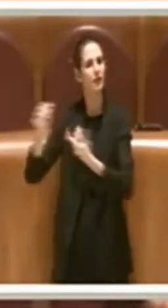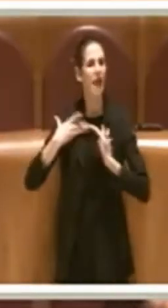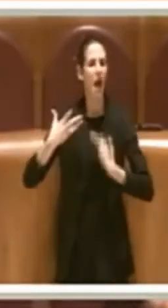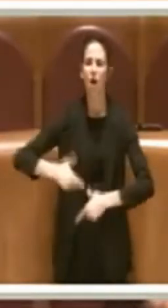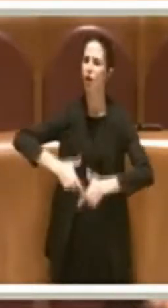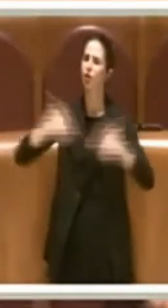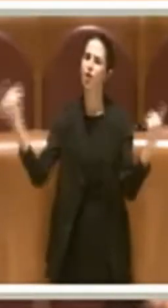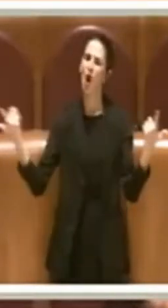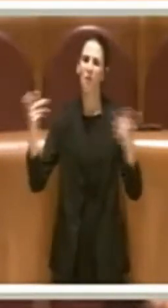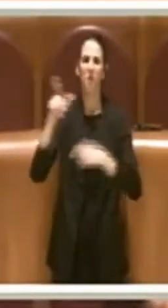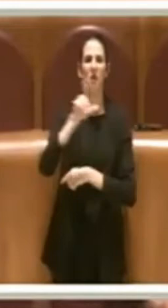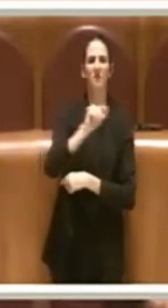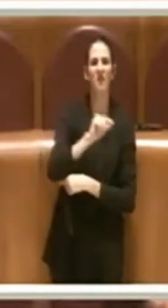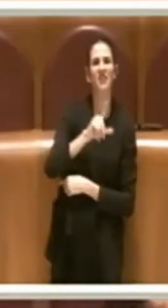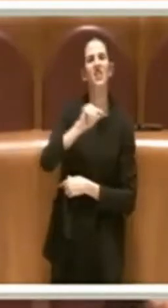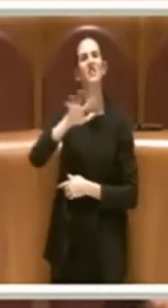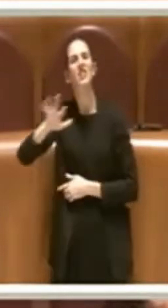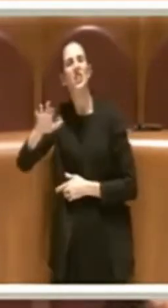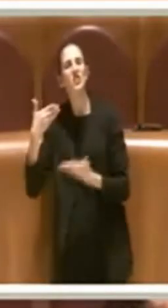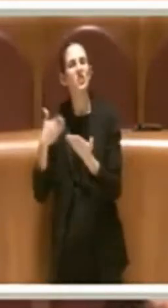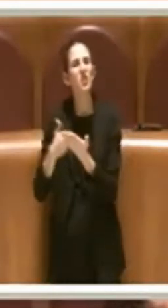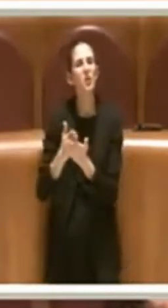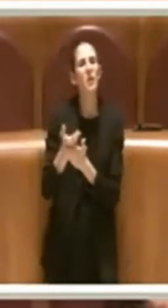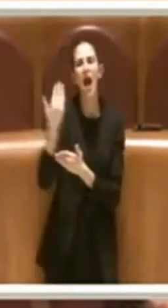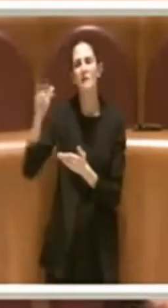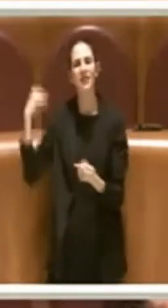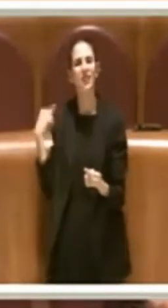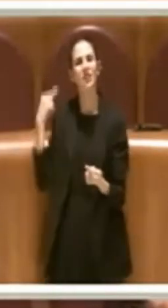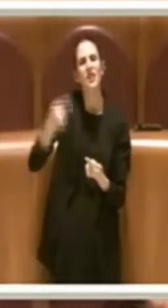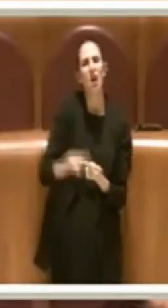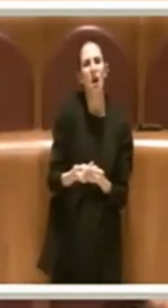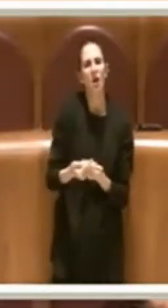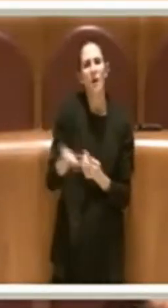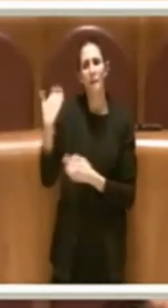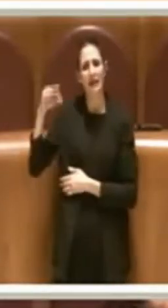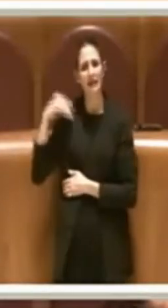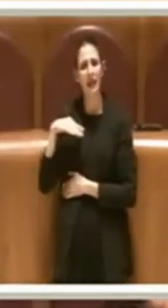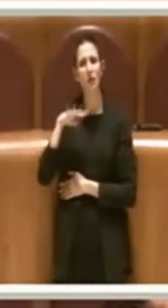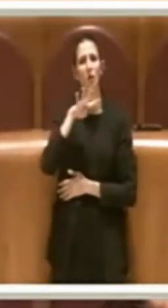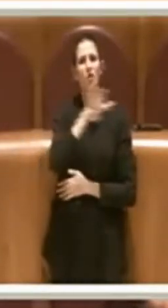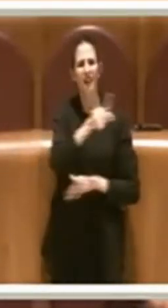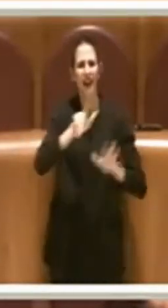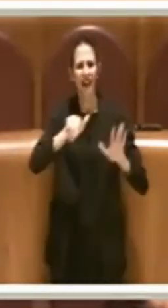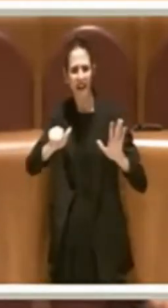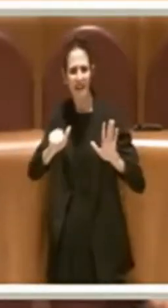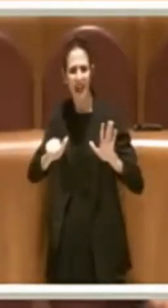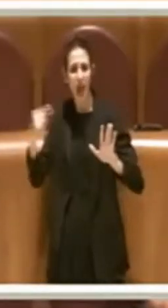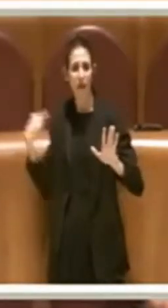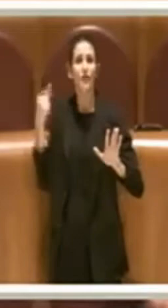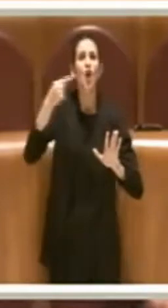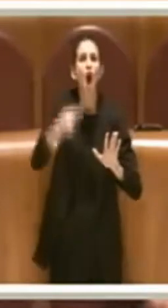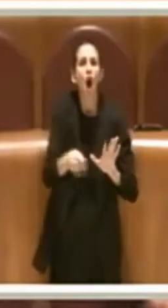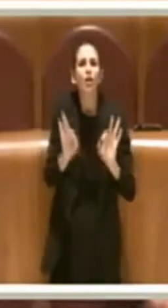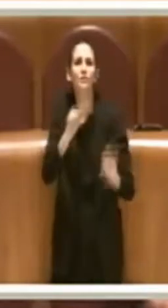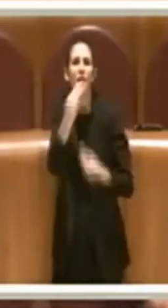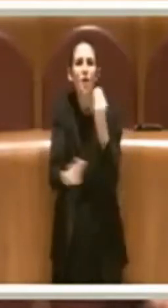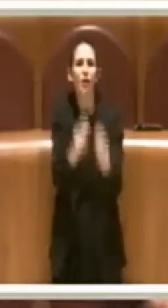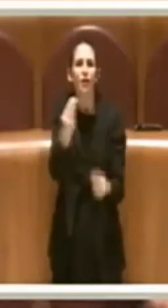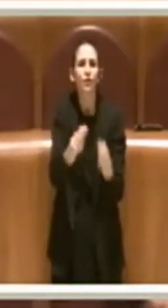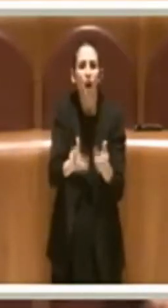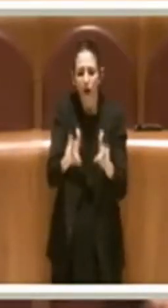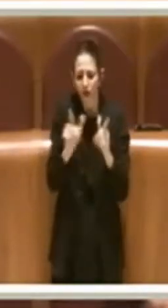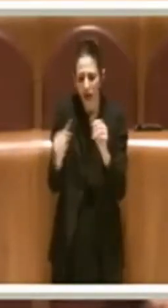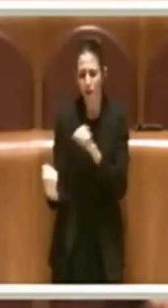ultimi 20 o 25 anni. Diciamo che è dal 1996 che si fa del gioco una leva fiscale. Ora, finché